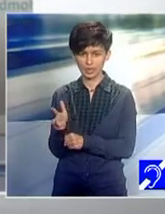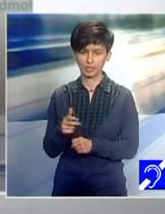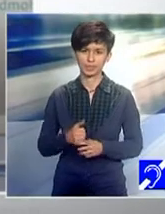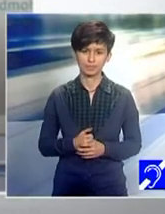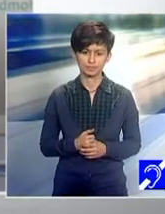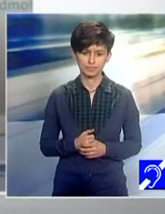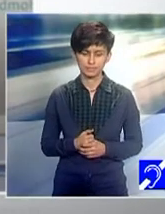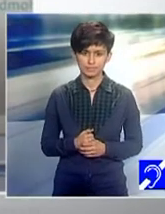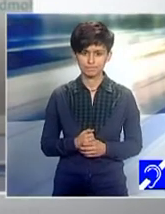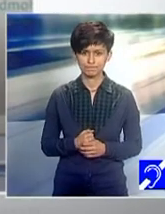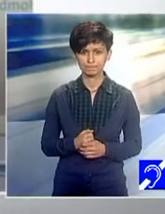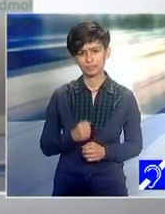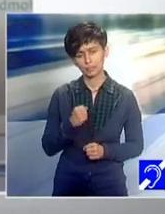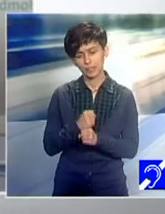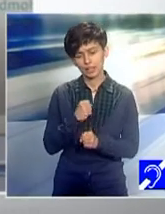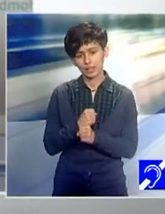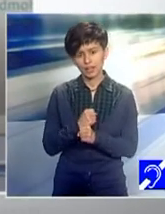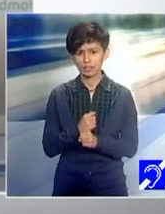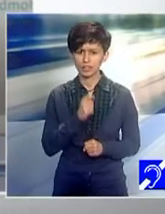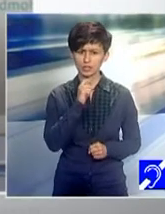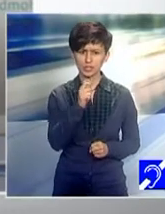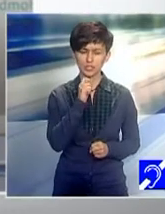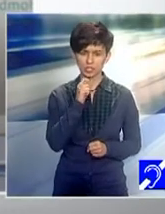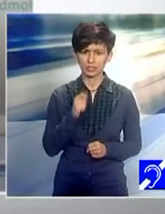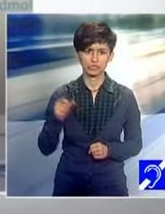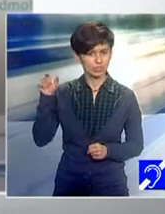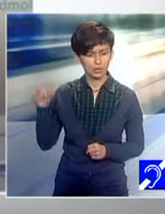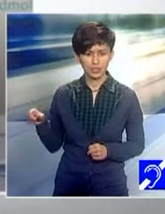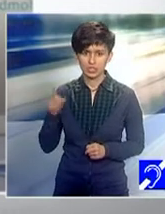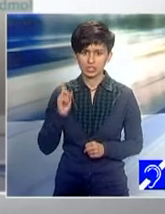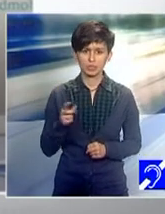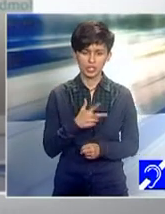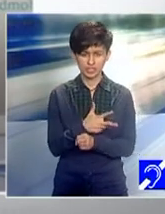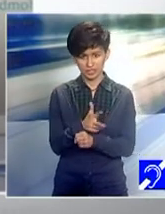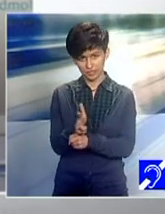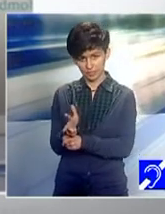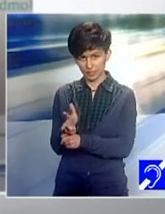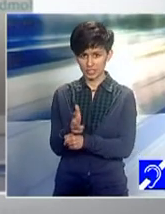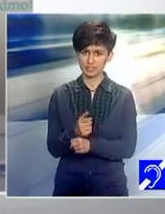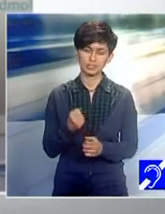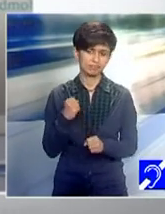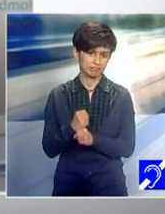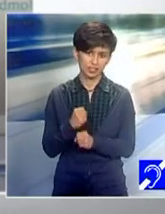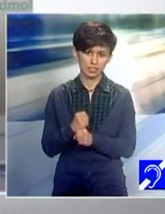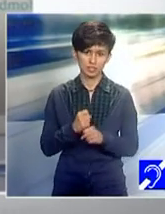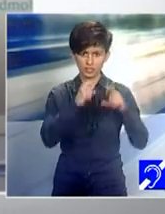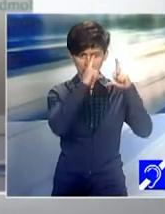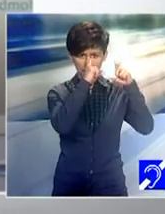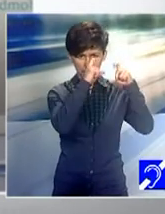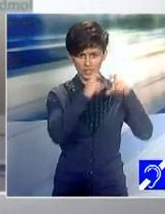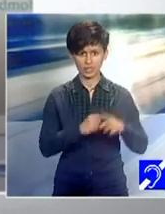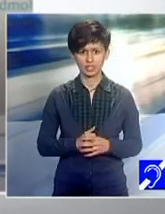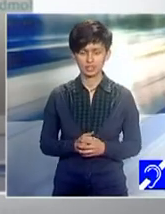momentul în care am luat interviurile, unul dintre noi trebuia să se ocupe de partea de filmare, de făcut fotografii și atunci